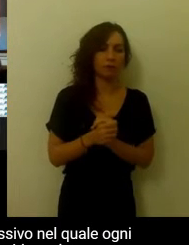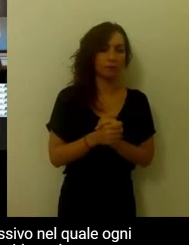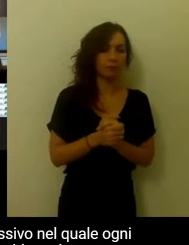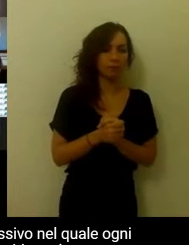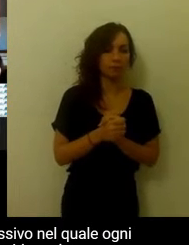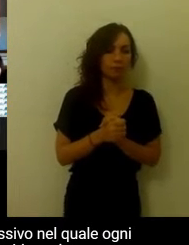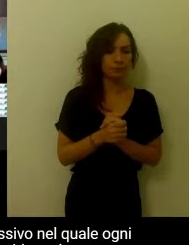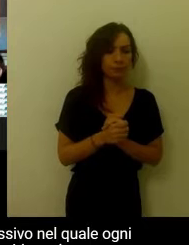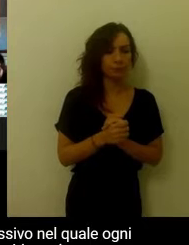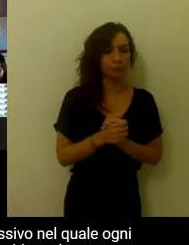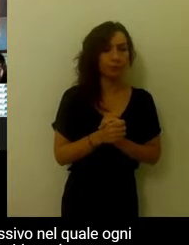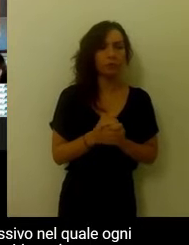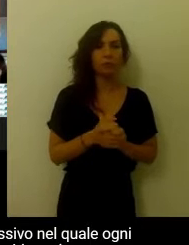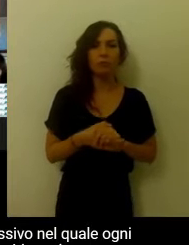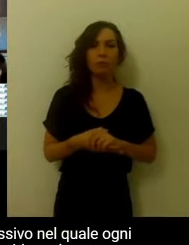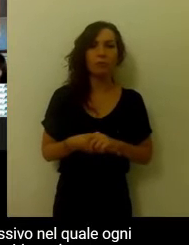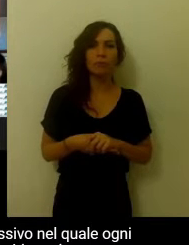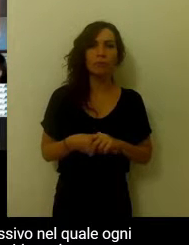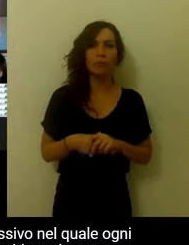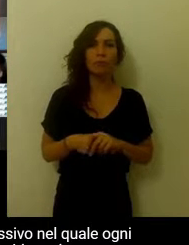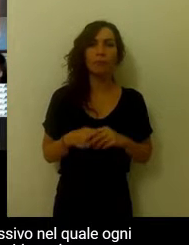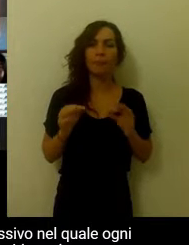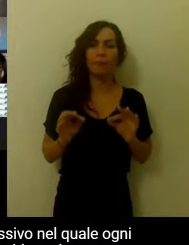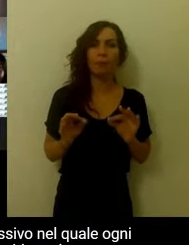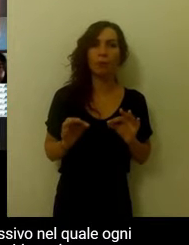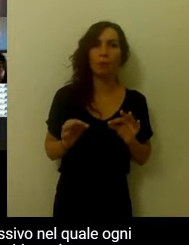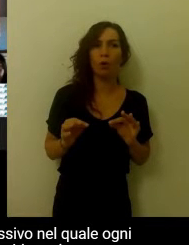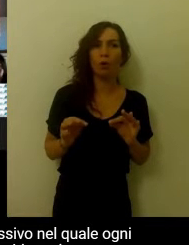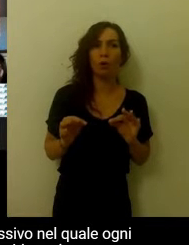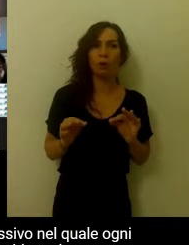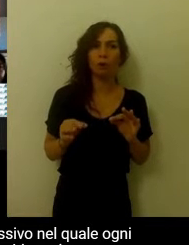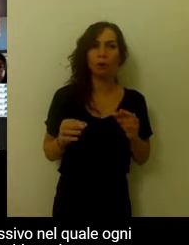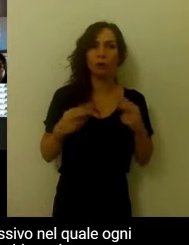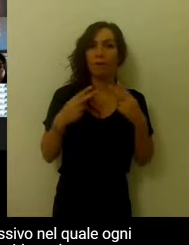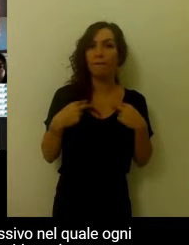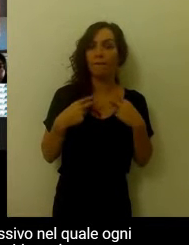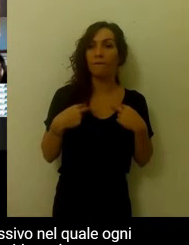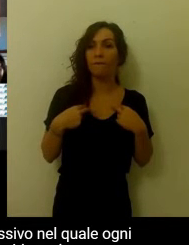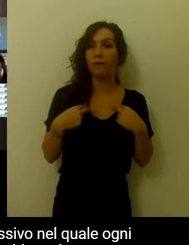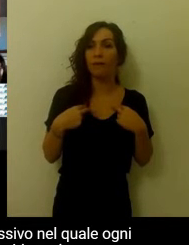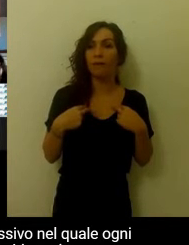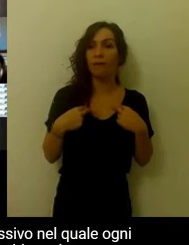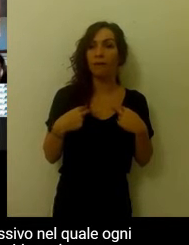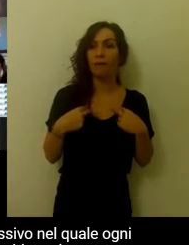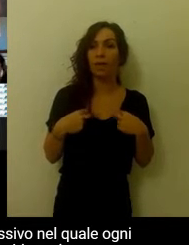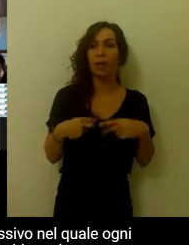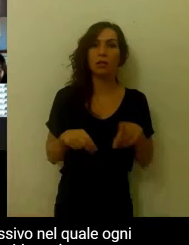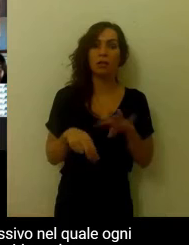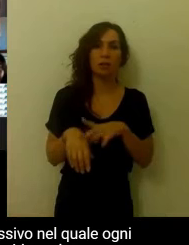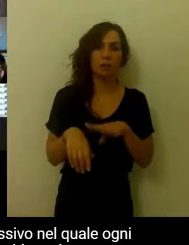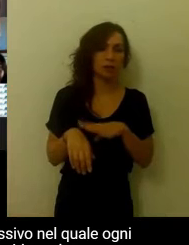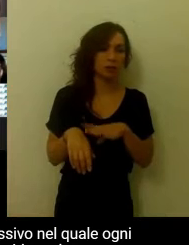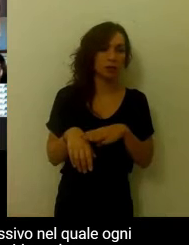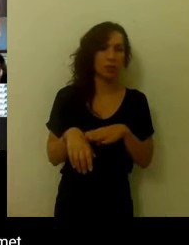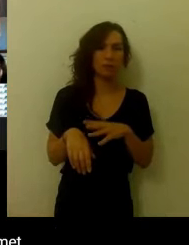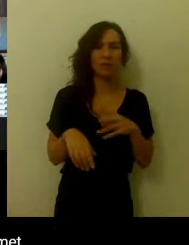considerato un evento progressivo, nel quale ogni fase di vita presenta compiti elevati, sensibilità e bisogni.